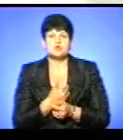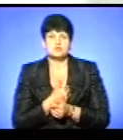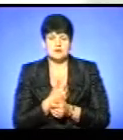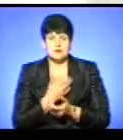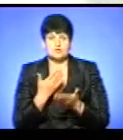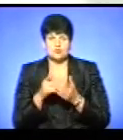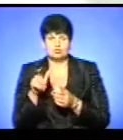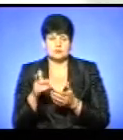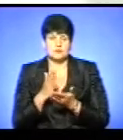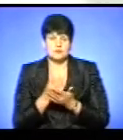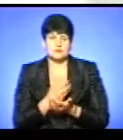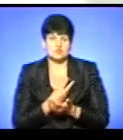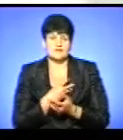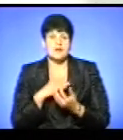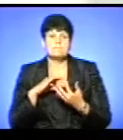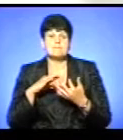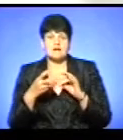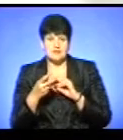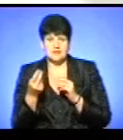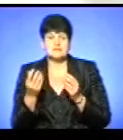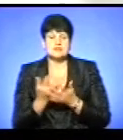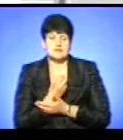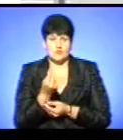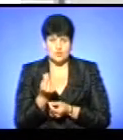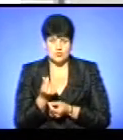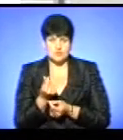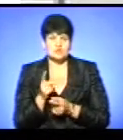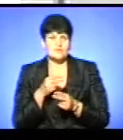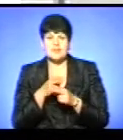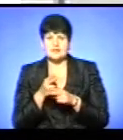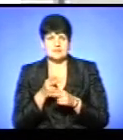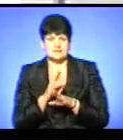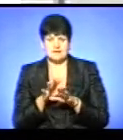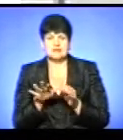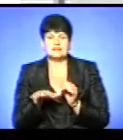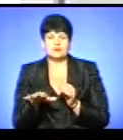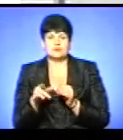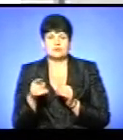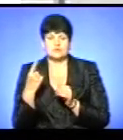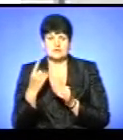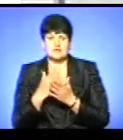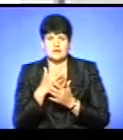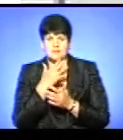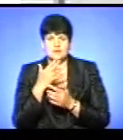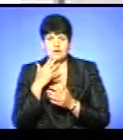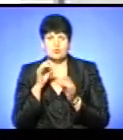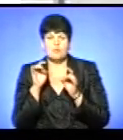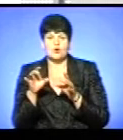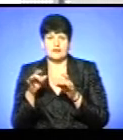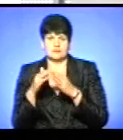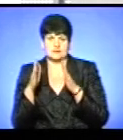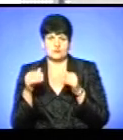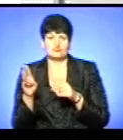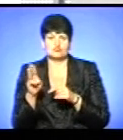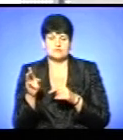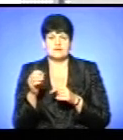Якщо людина має бажання, воно переверне гроші. І друге, саме головне, щоб не заважали. На території Тернопільщини у нас є багато покинути в таборів. Є на